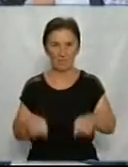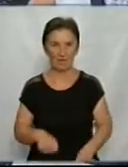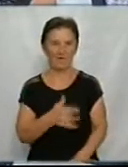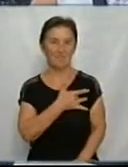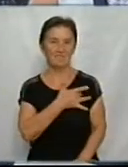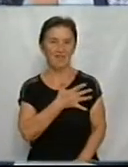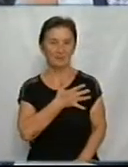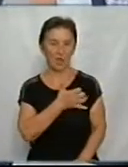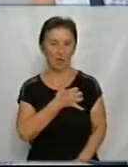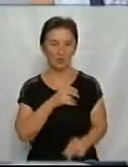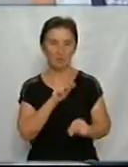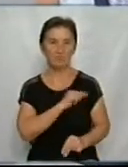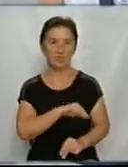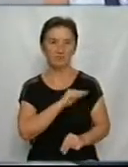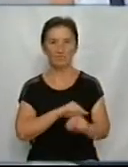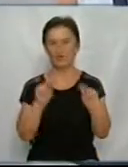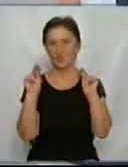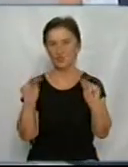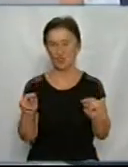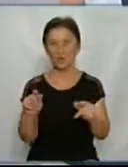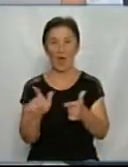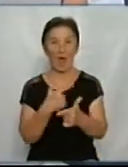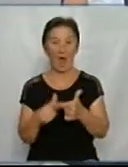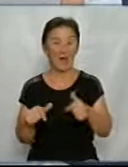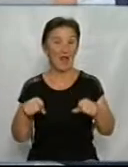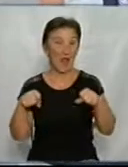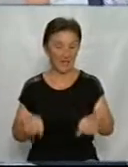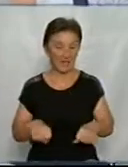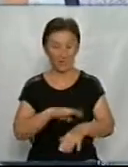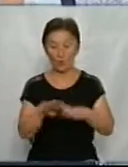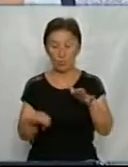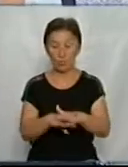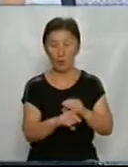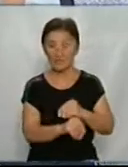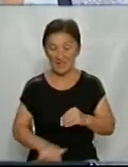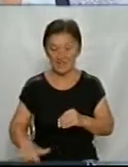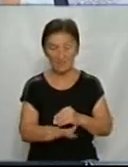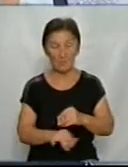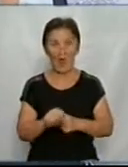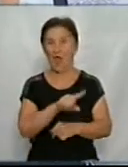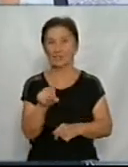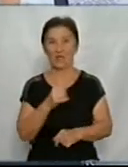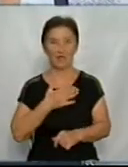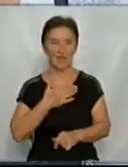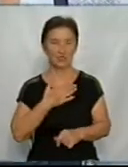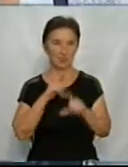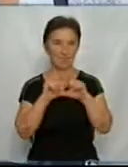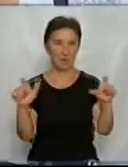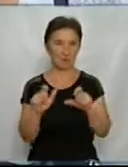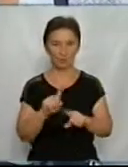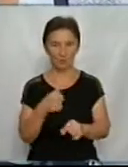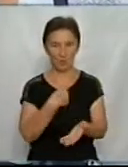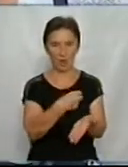Ми хочемо працювати чесно і платити оренду. Але оренду за землю під нашими магазинами, а не за наші магазини, які ми особисто купили.